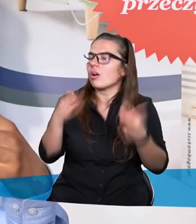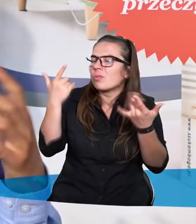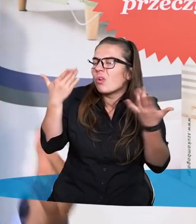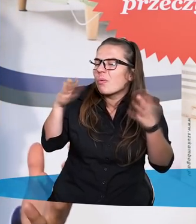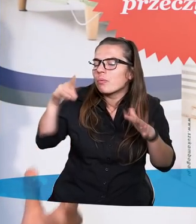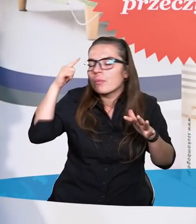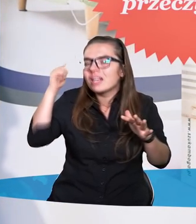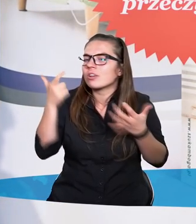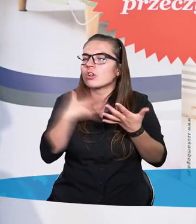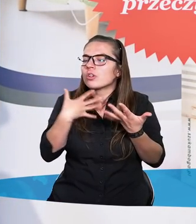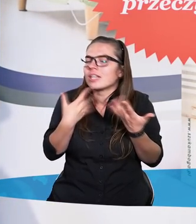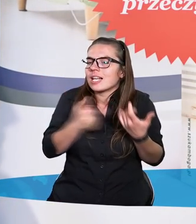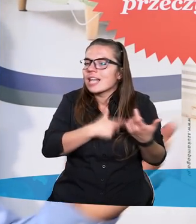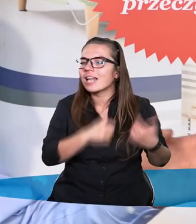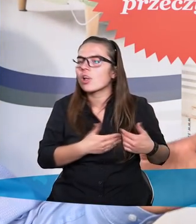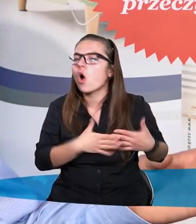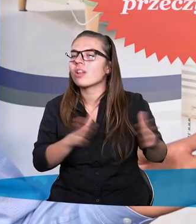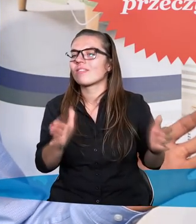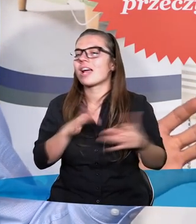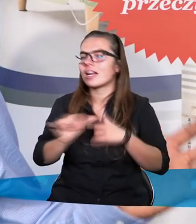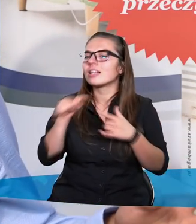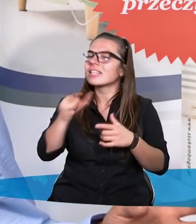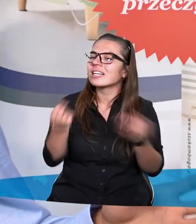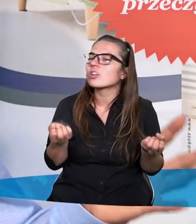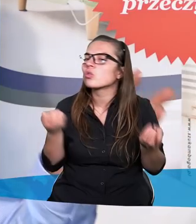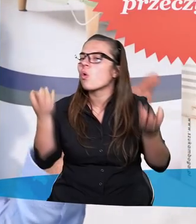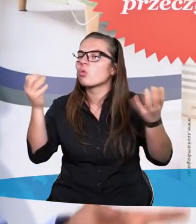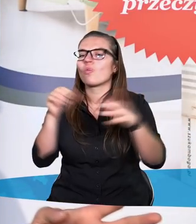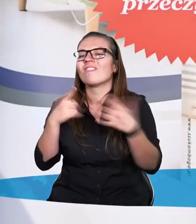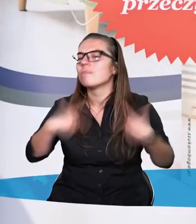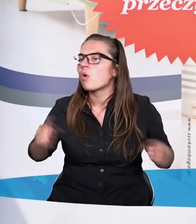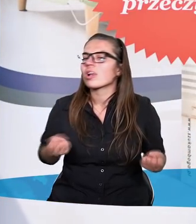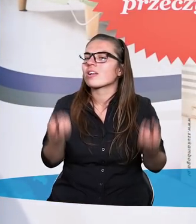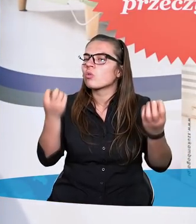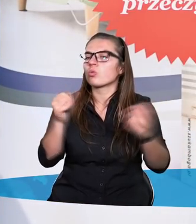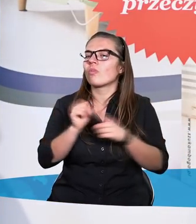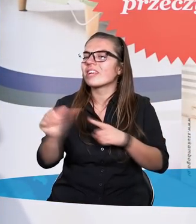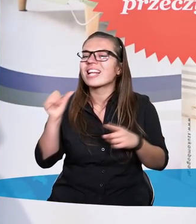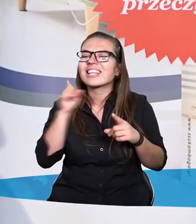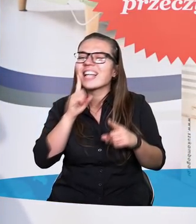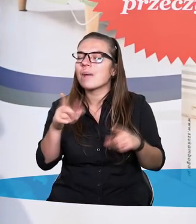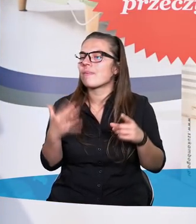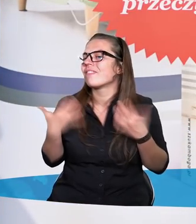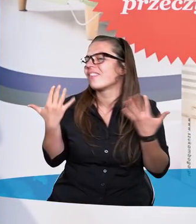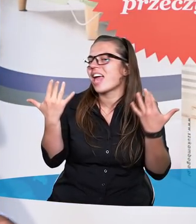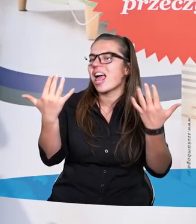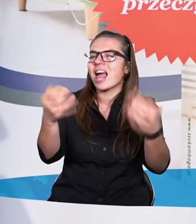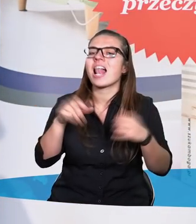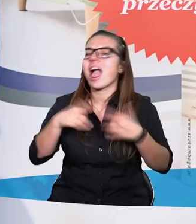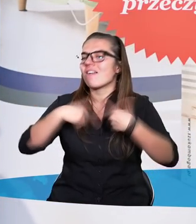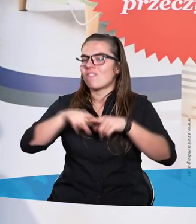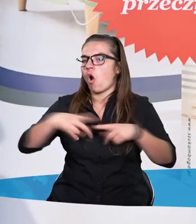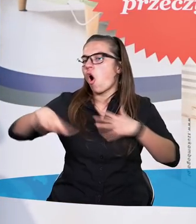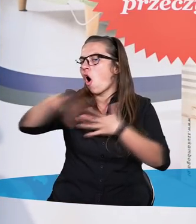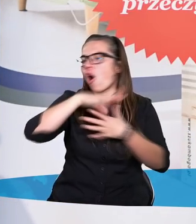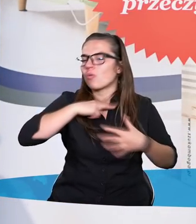i serce człowieka się otwiera. Dlatego ja bym powiedział, że tych cudów, potężnych Bożych cudów jest tak naprawdę wiele, nawet wokół nas,